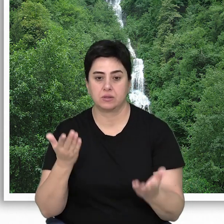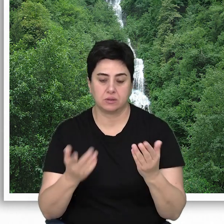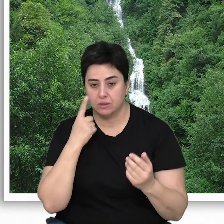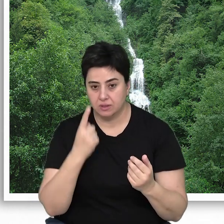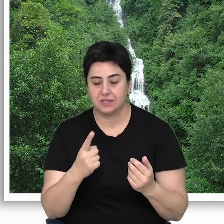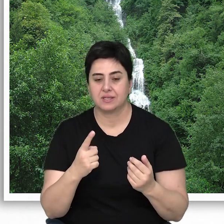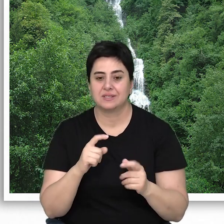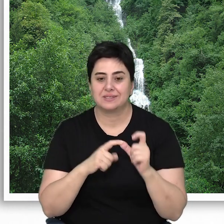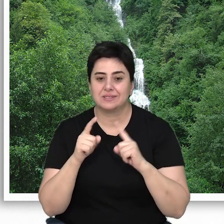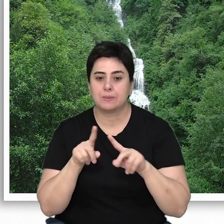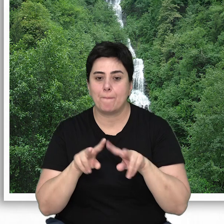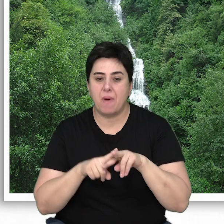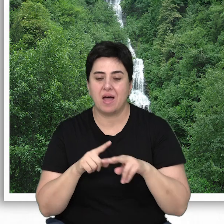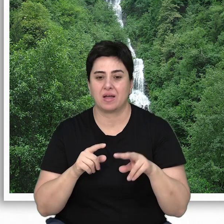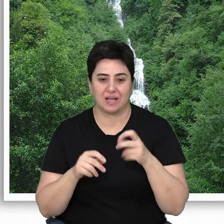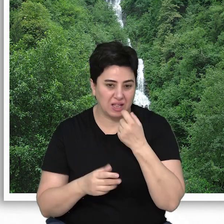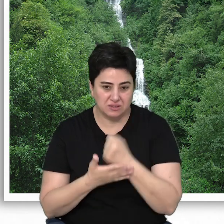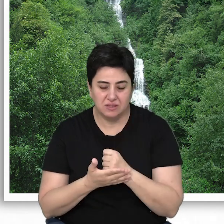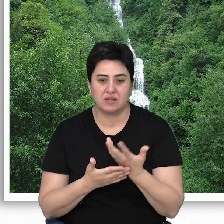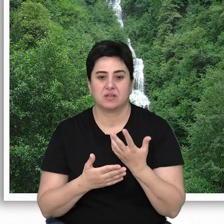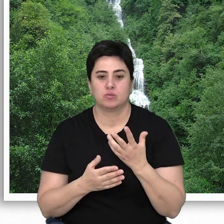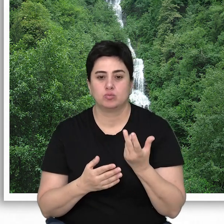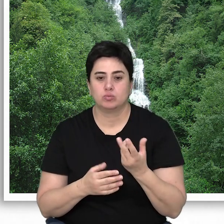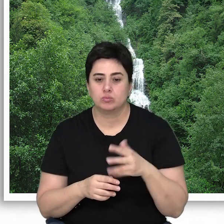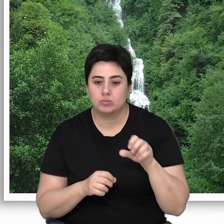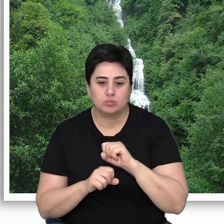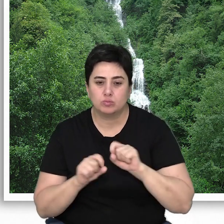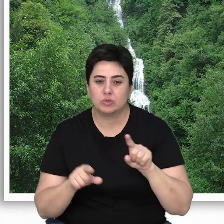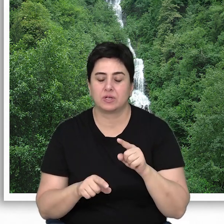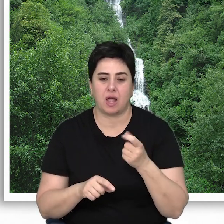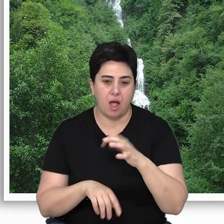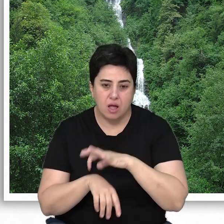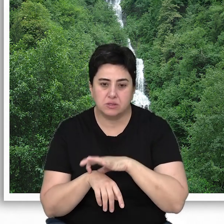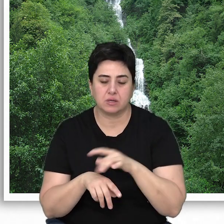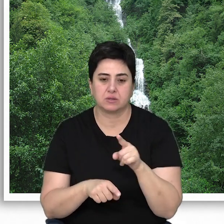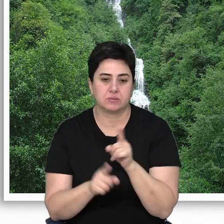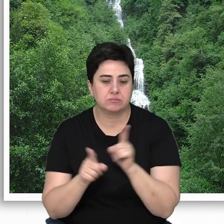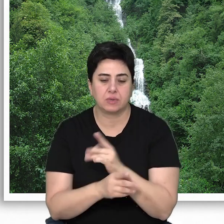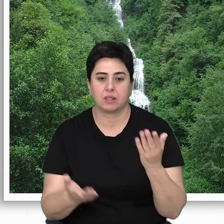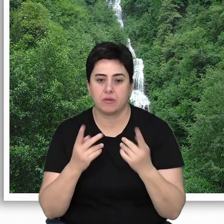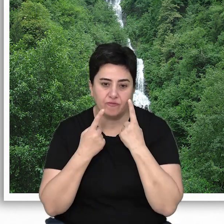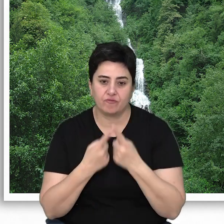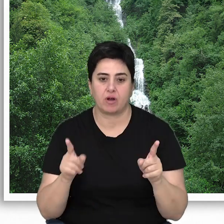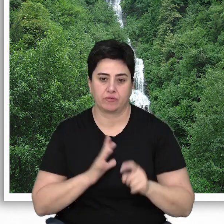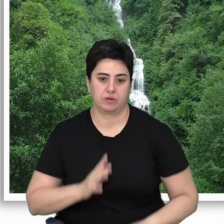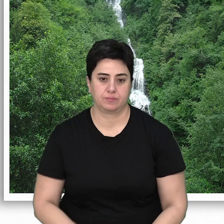arasındaki sıtma enfeksiyonu ve diğer bulaşıcı hastalıklar bakımından önemli farklar var.